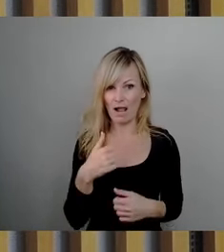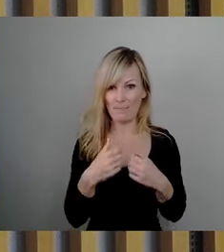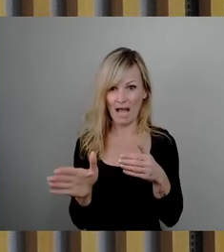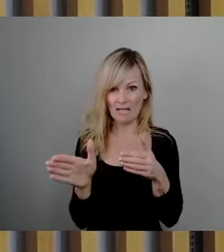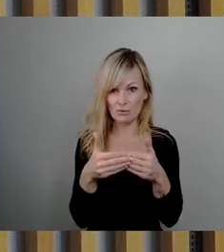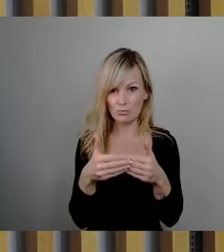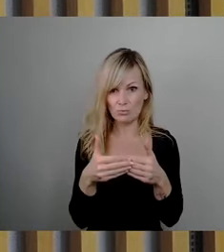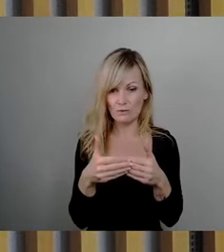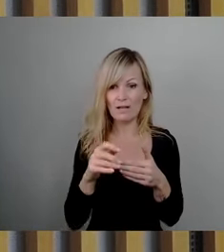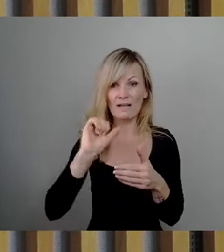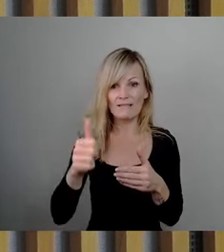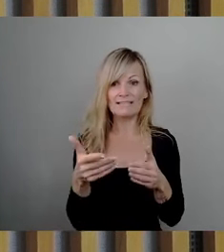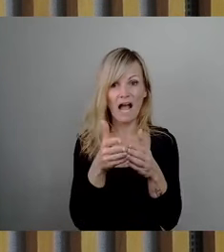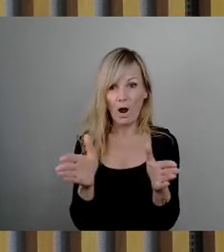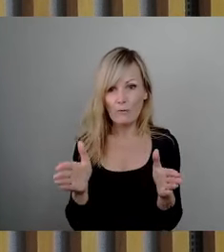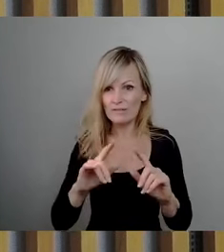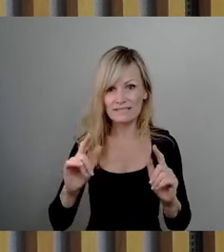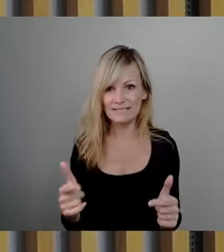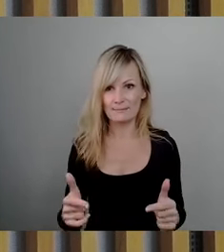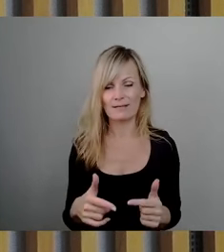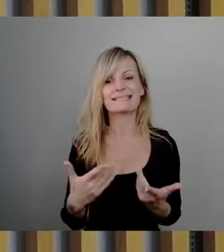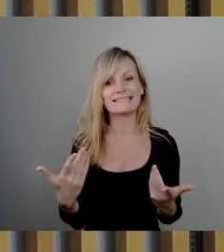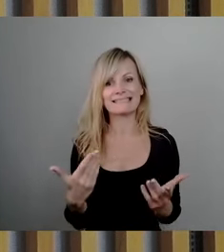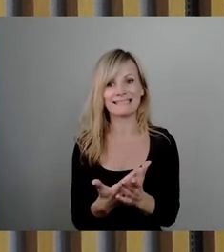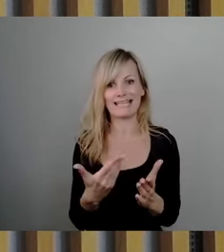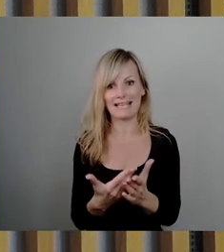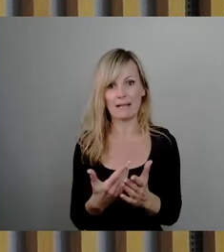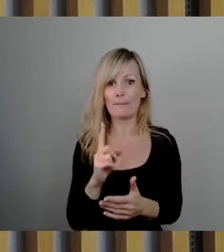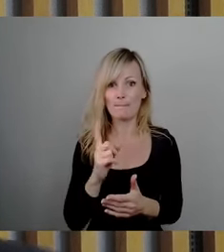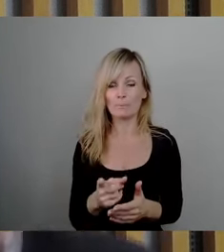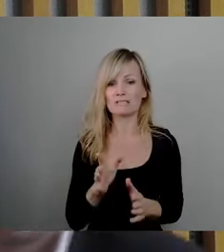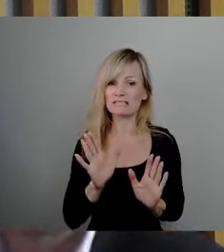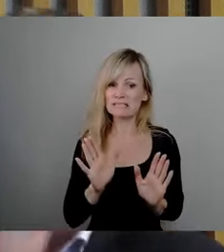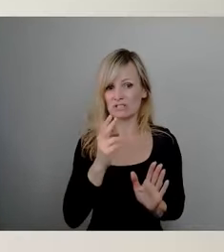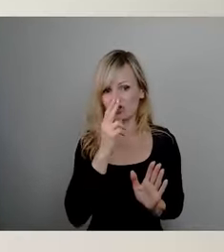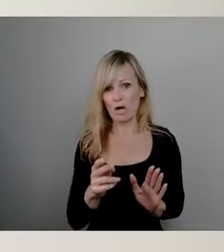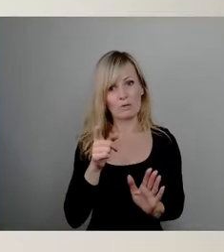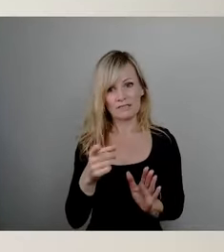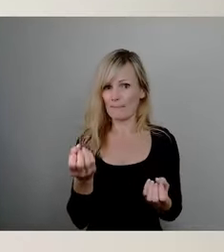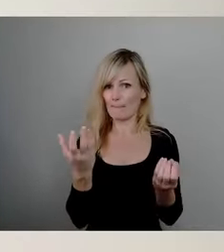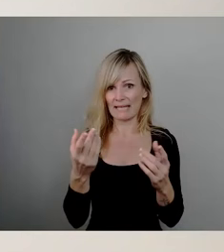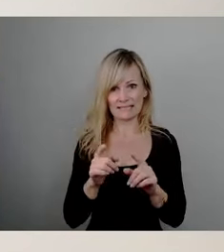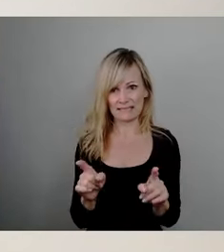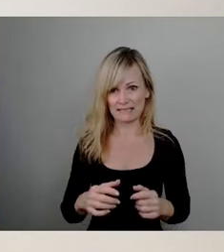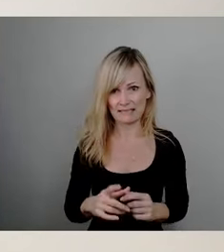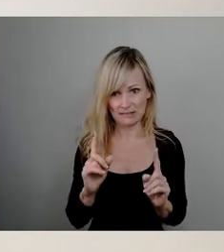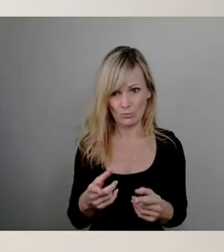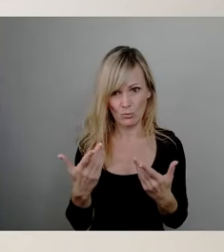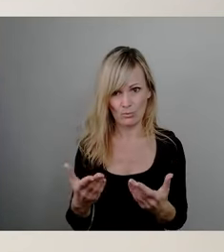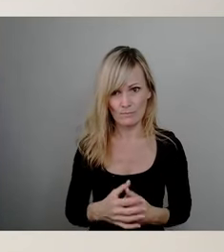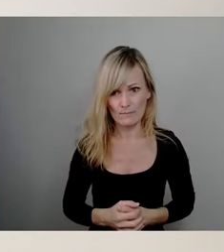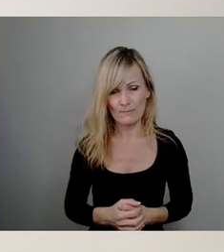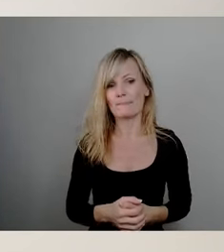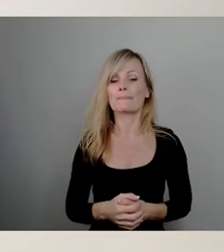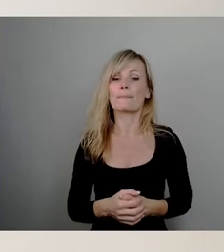auch nicht wieder öffnet und deshalb denke ich, muss das vermieden werden. Okay, jetzt sind wir uns aber auch einig und auch das